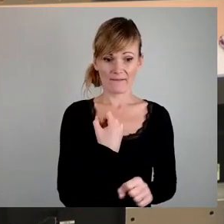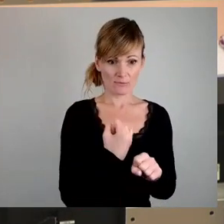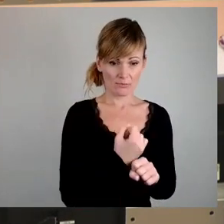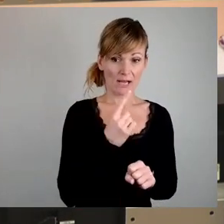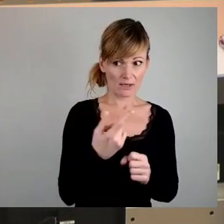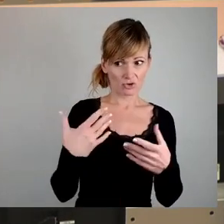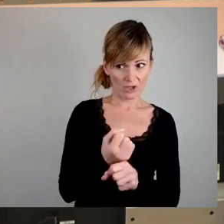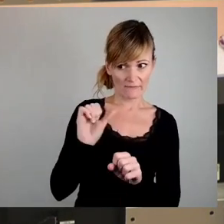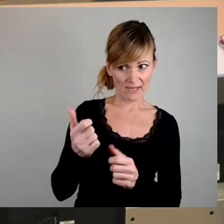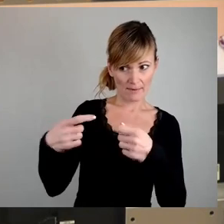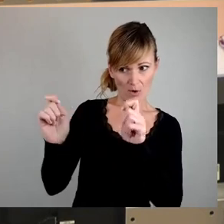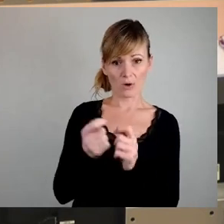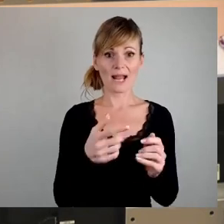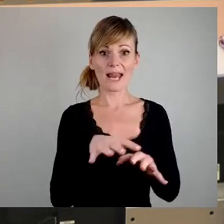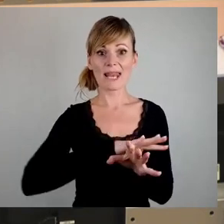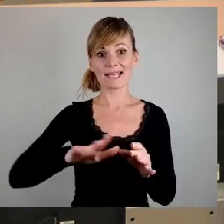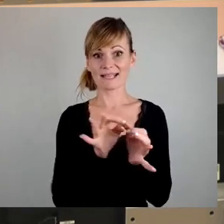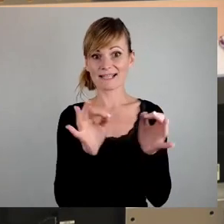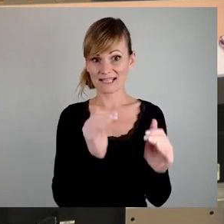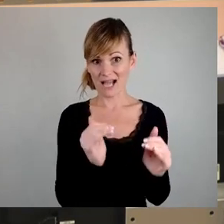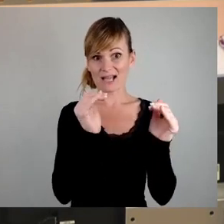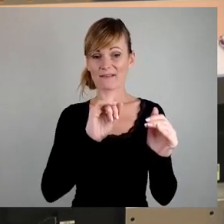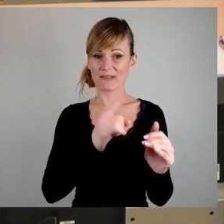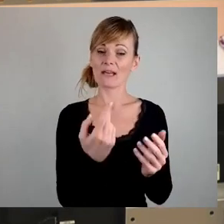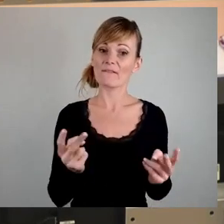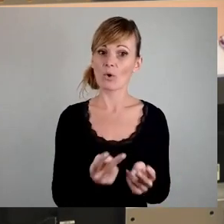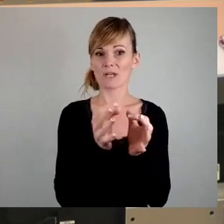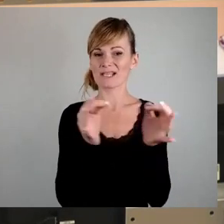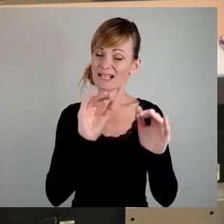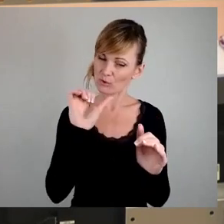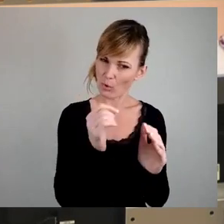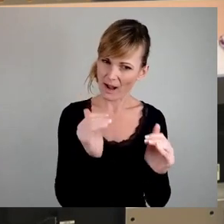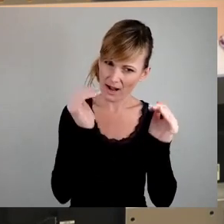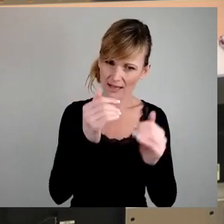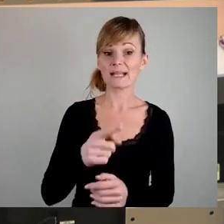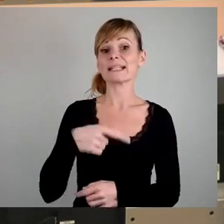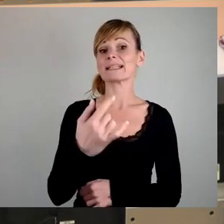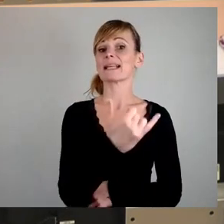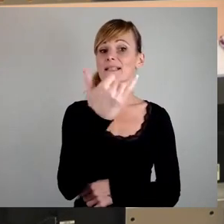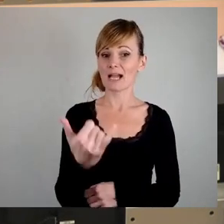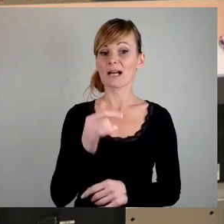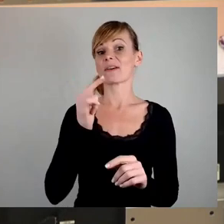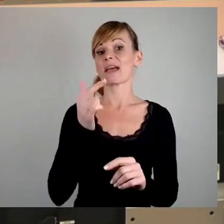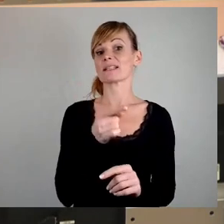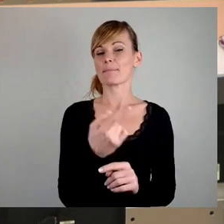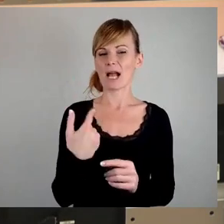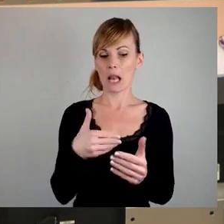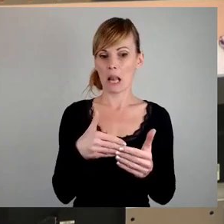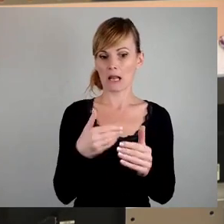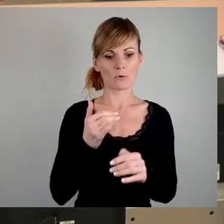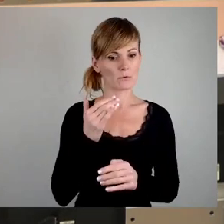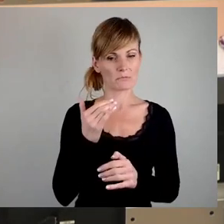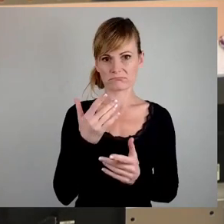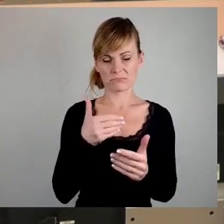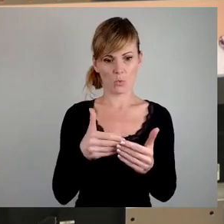noch mal anzuheben, das wird auch kommen. Nächstes Jahr wird der Fördersatz nochmals, das zweite Mal dann angehoben werden, innerhalb von ganz kurzer Zeit. Aber